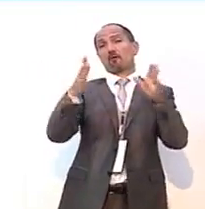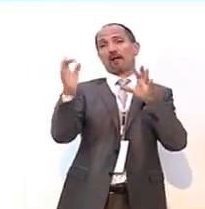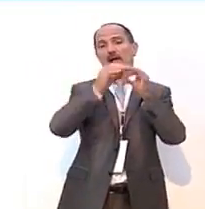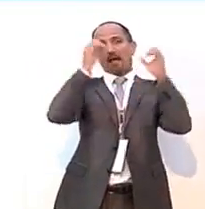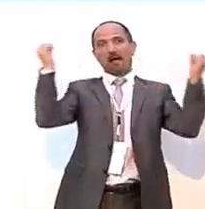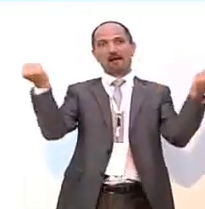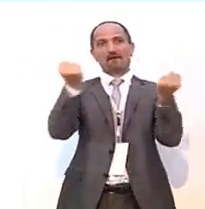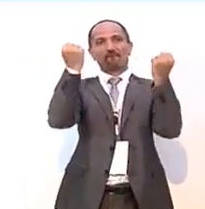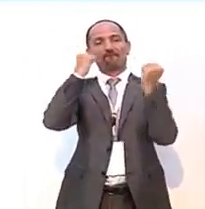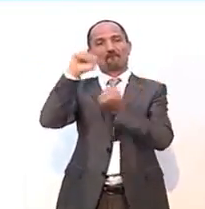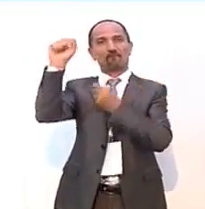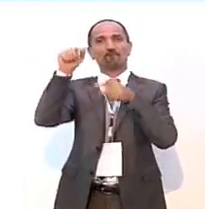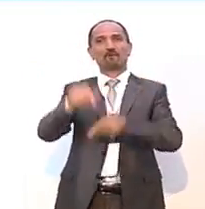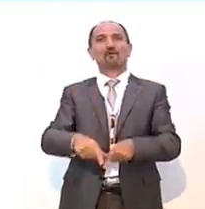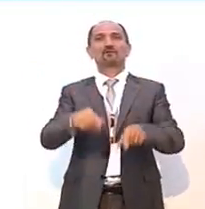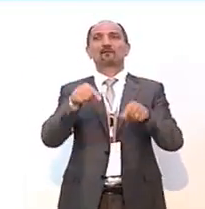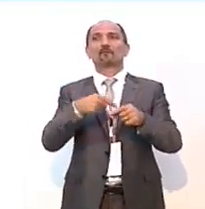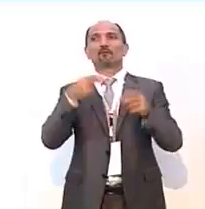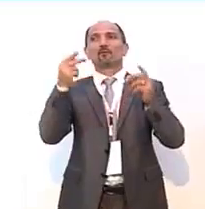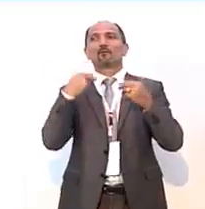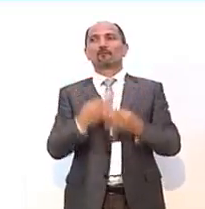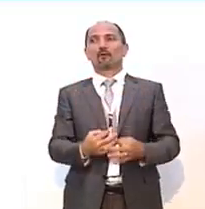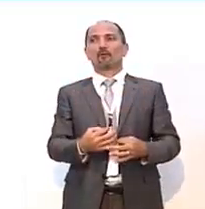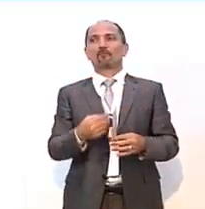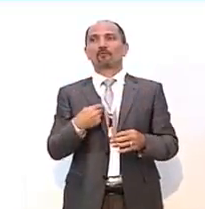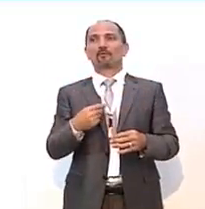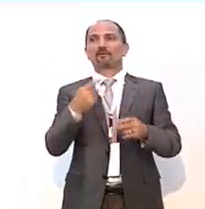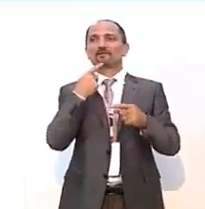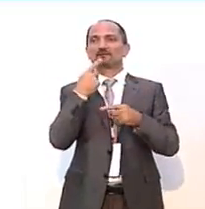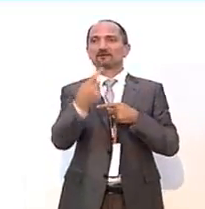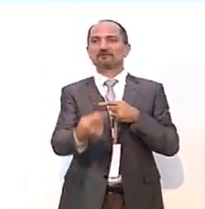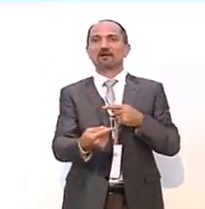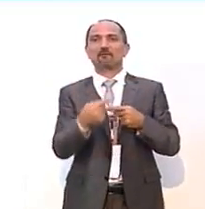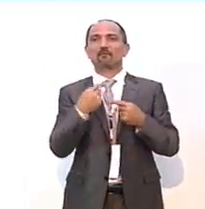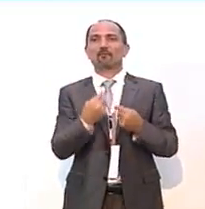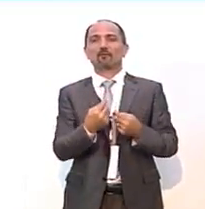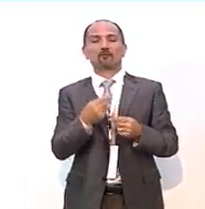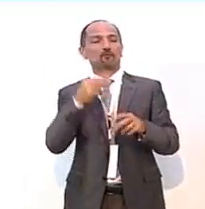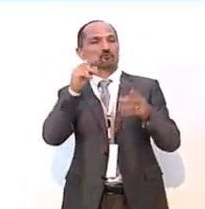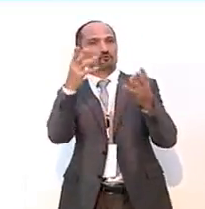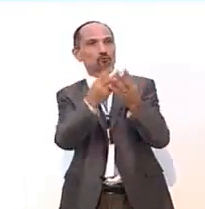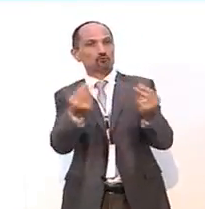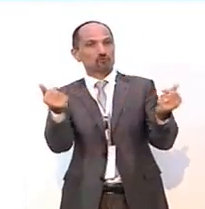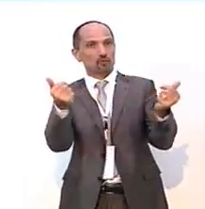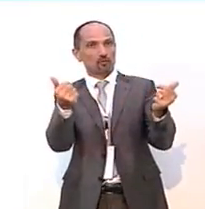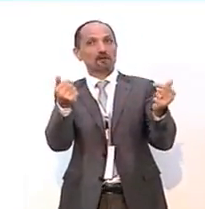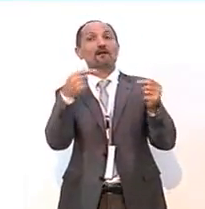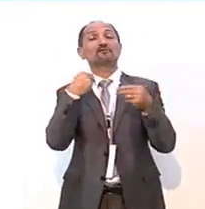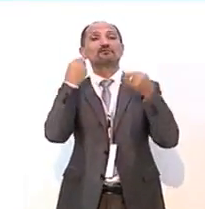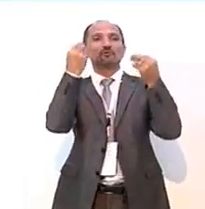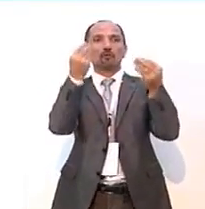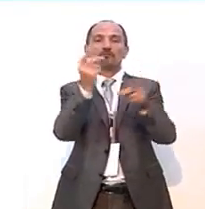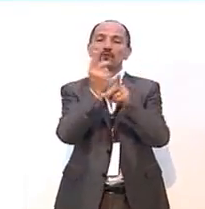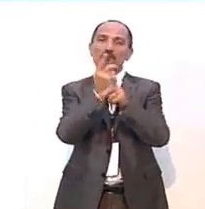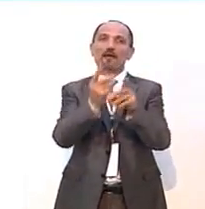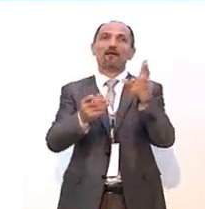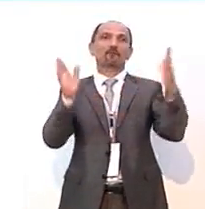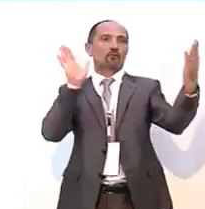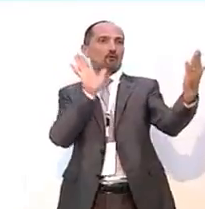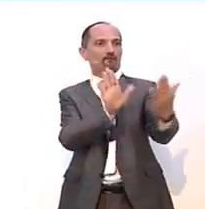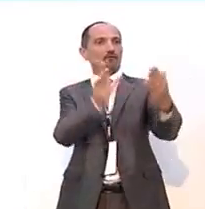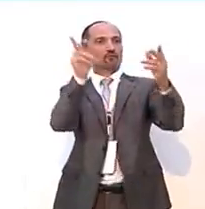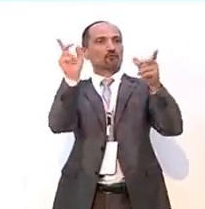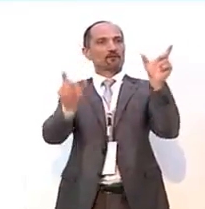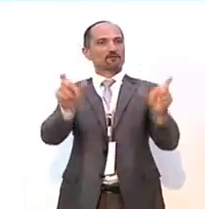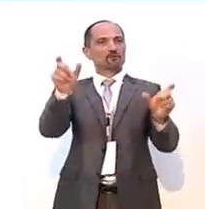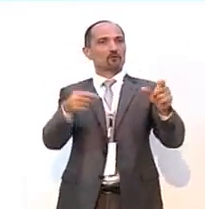destini dell'Europa, sul ruolo dell'Italia verso i paesi del Mediterraneo, sul riammodernamento delle istituzioni, ma soprattutto ci metterà a confronto con i cittadini, con